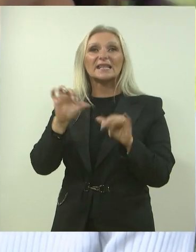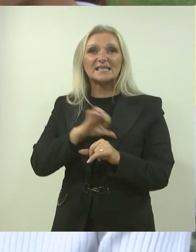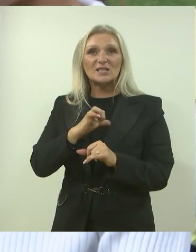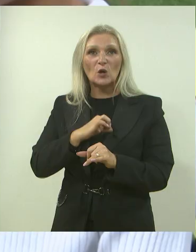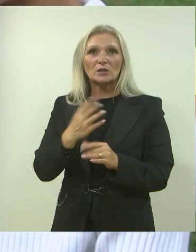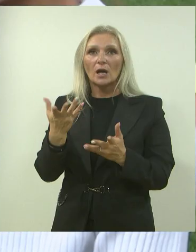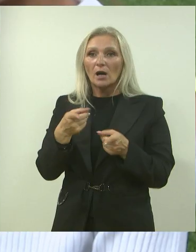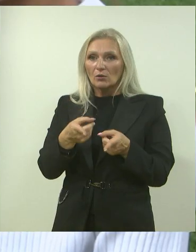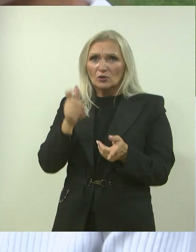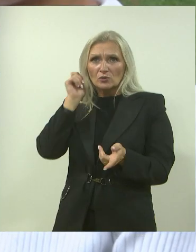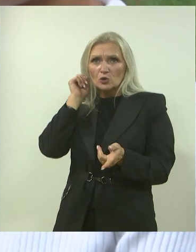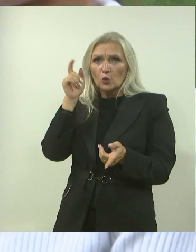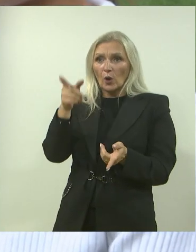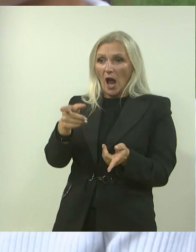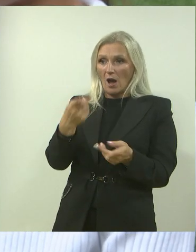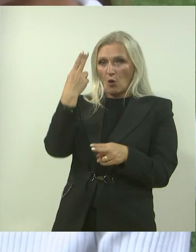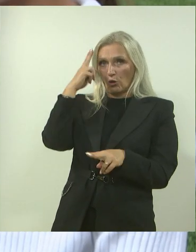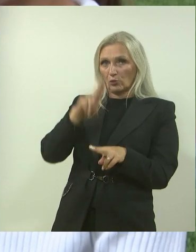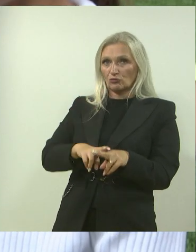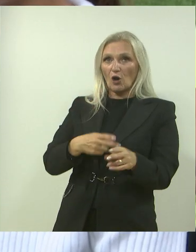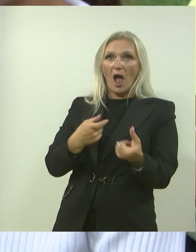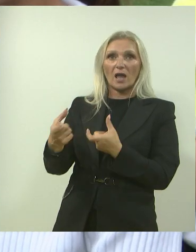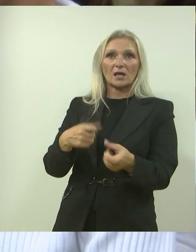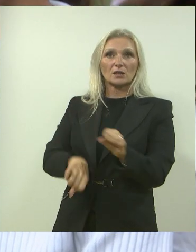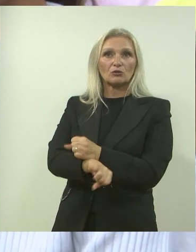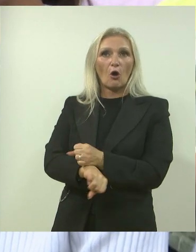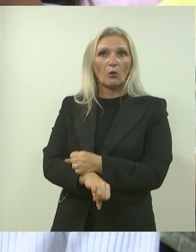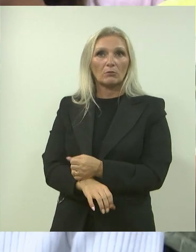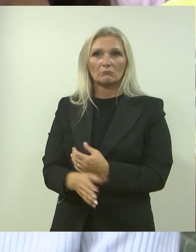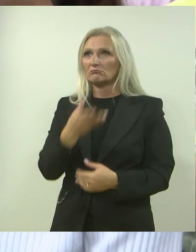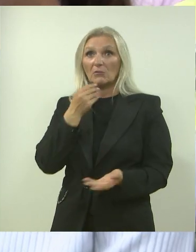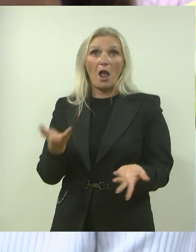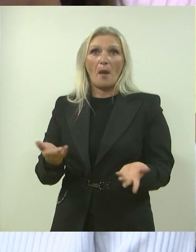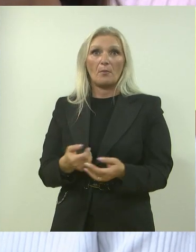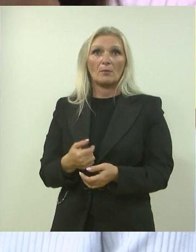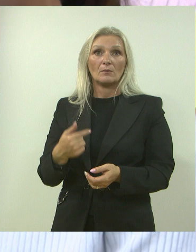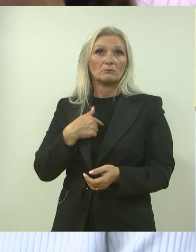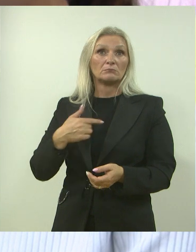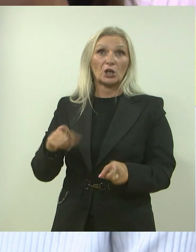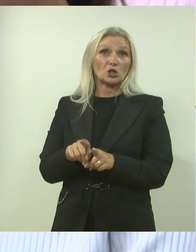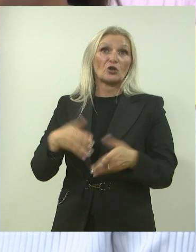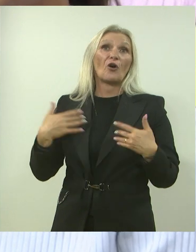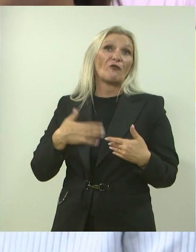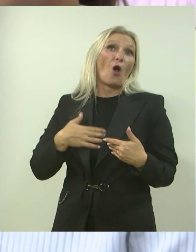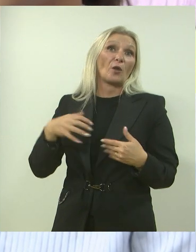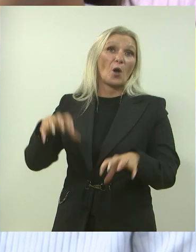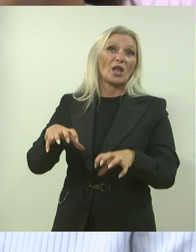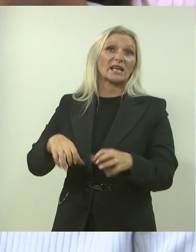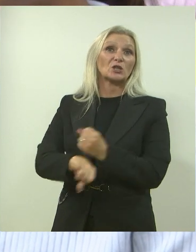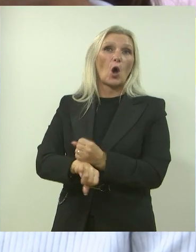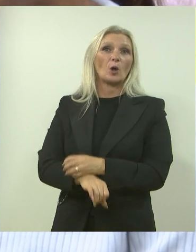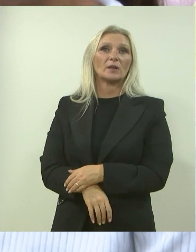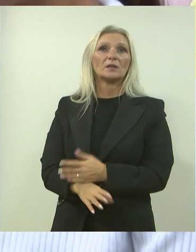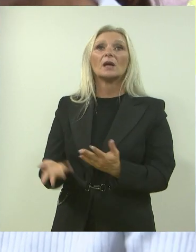Kako to da su cura odlučile igrati nogomet? Pa, lijepo. Mi volimo isto igrati nogomet. Kak vam ide?